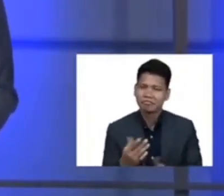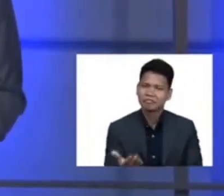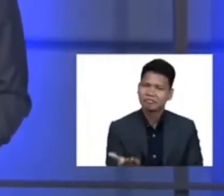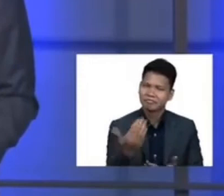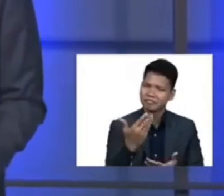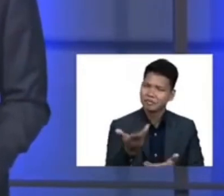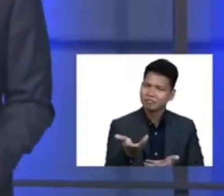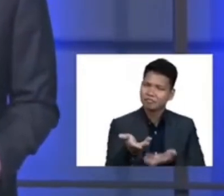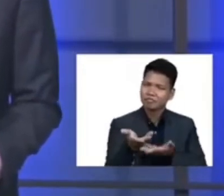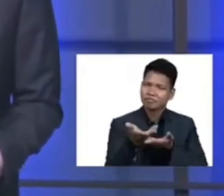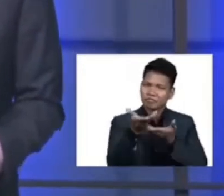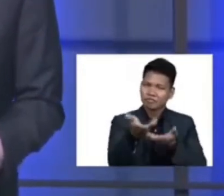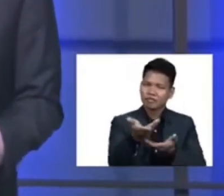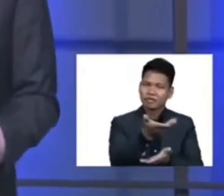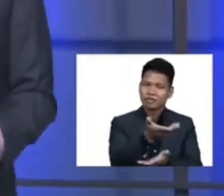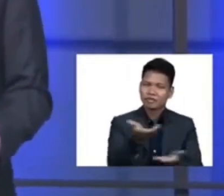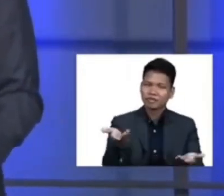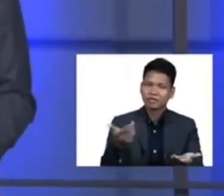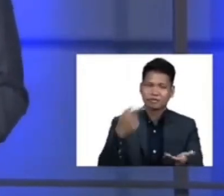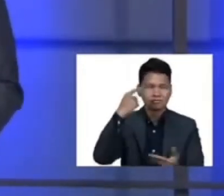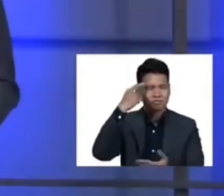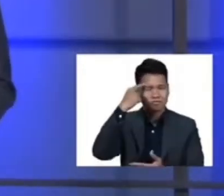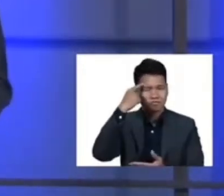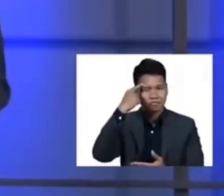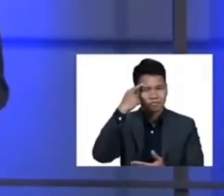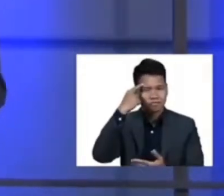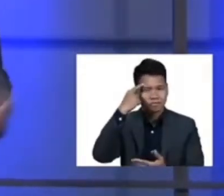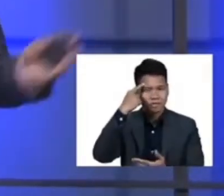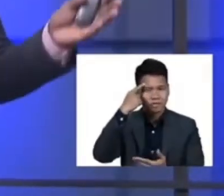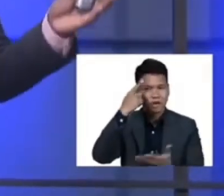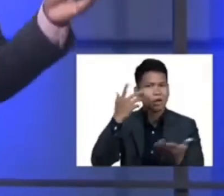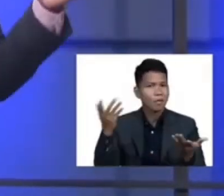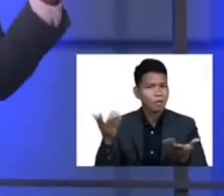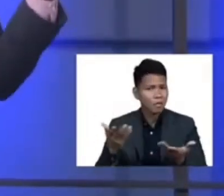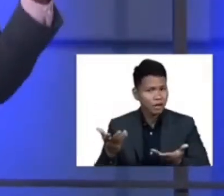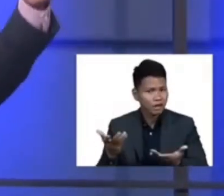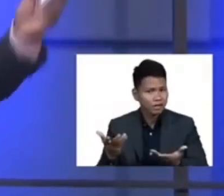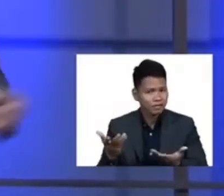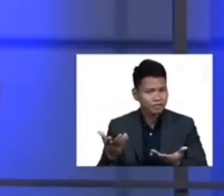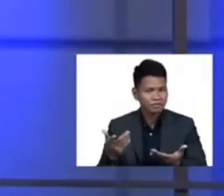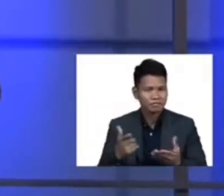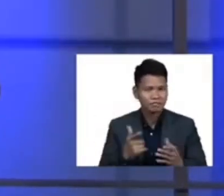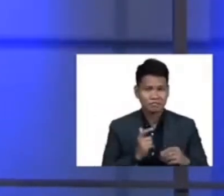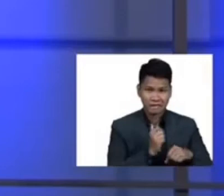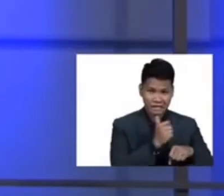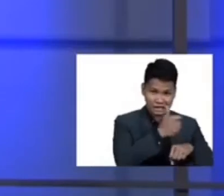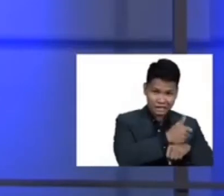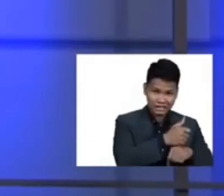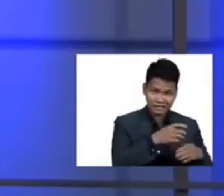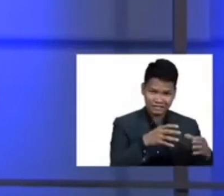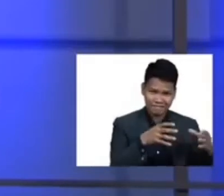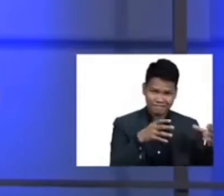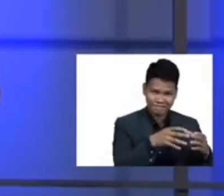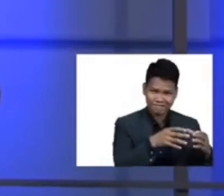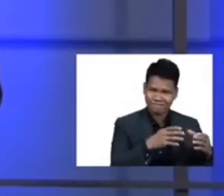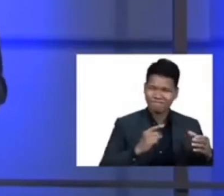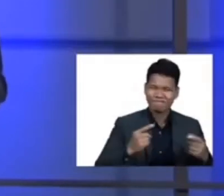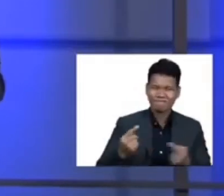muli ang inyong isipan doon sa paglalang ng ating Panginoon.